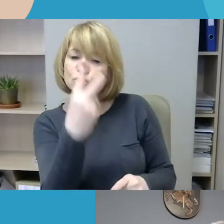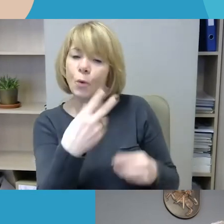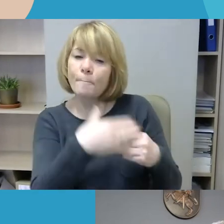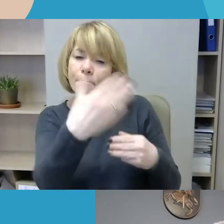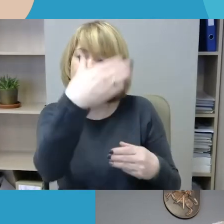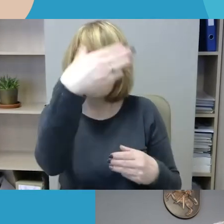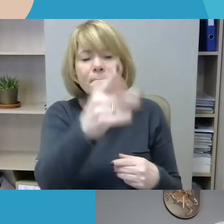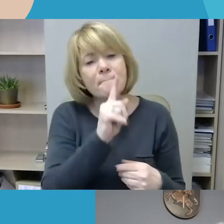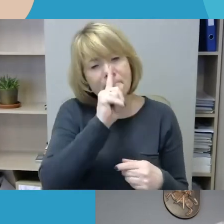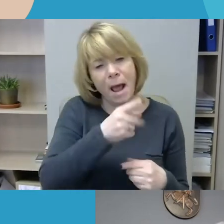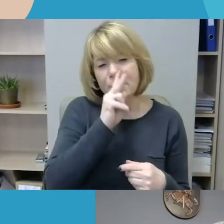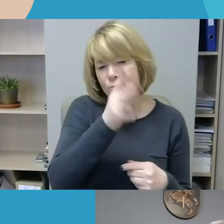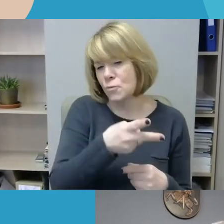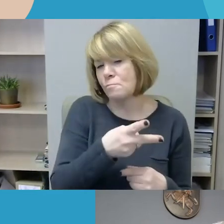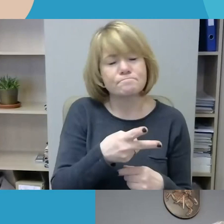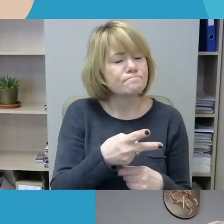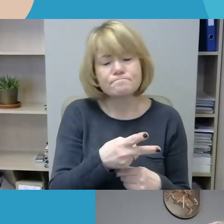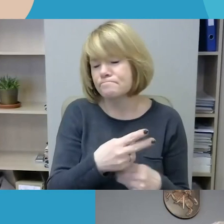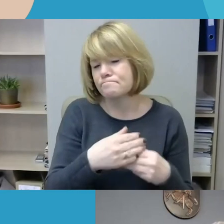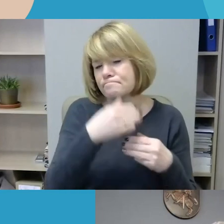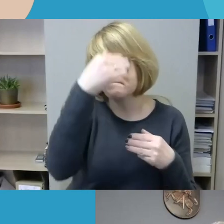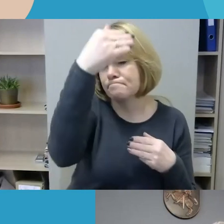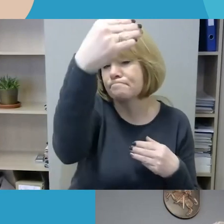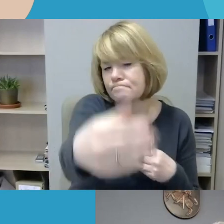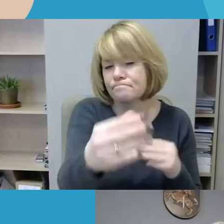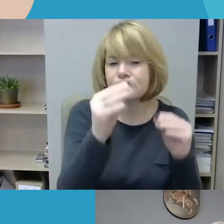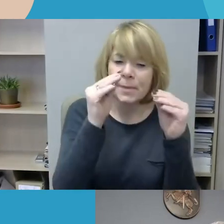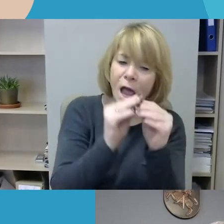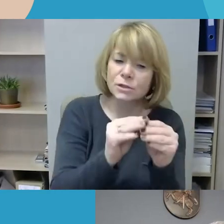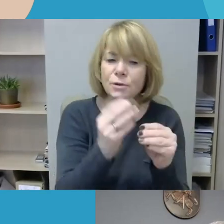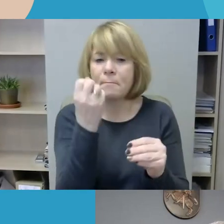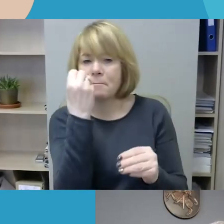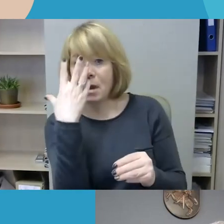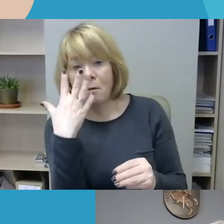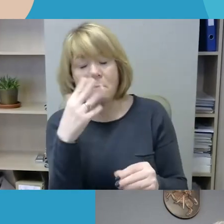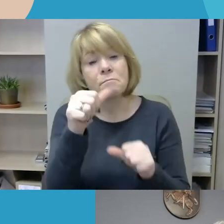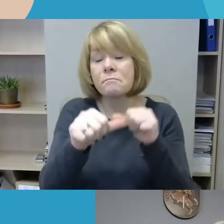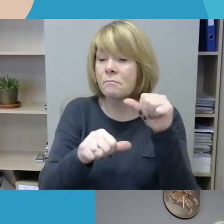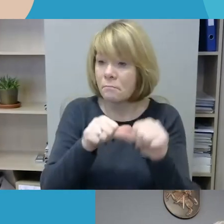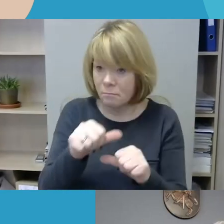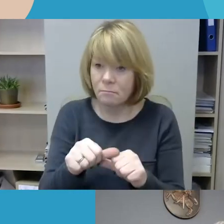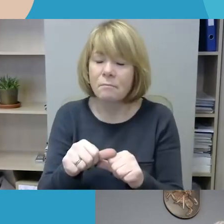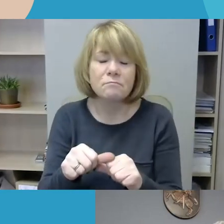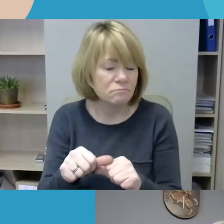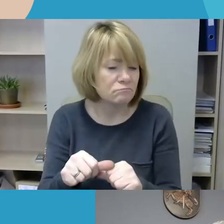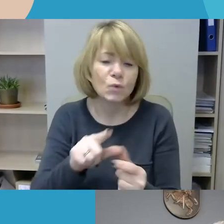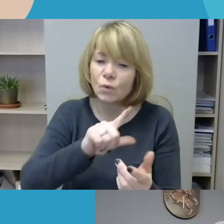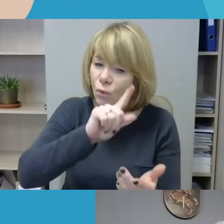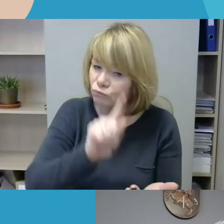metų, ne dviejų, ne trijų, o vis dėlto, nuo dešimt metų, penkiolika metų į priekį, tai turime nepamiršti. Tai yra